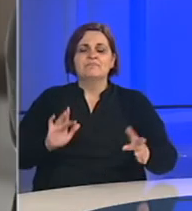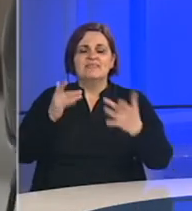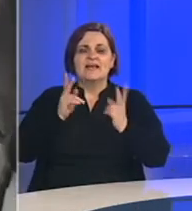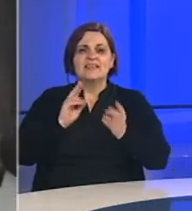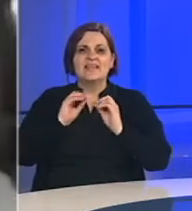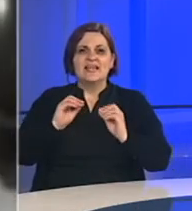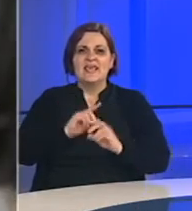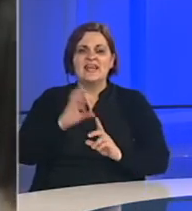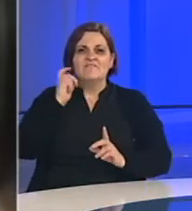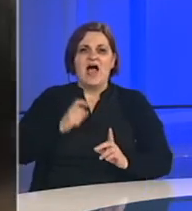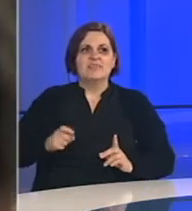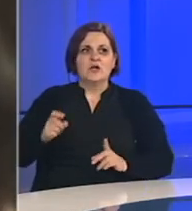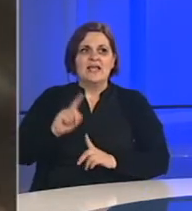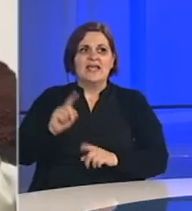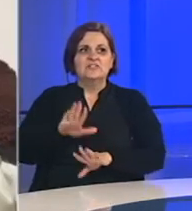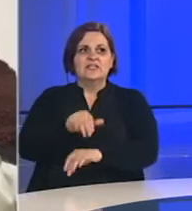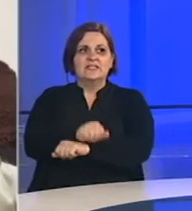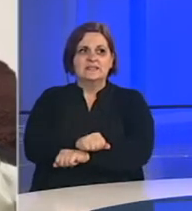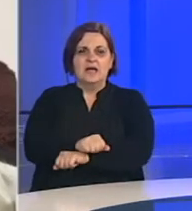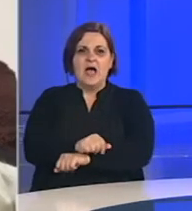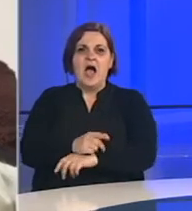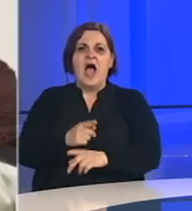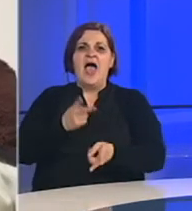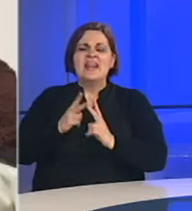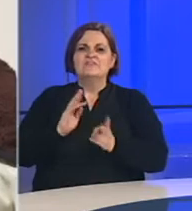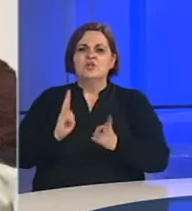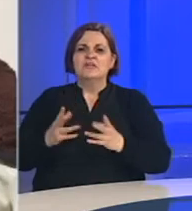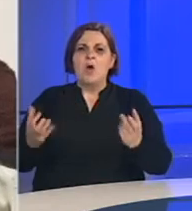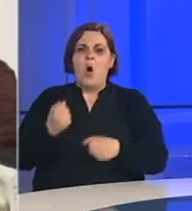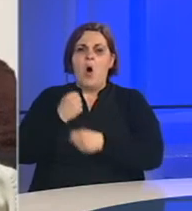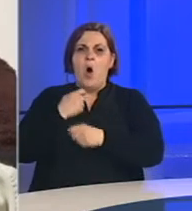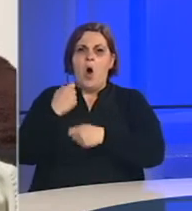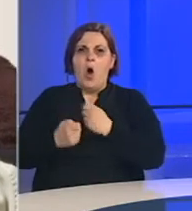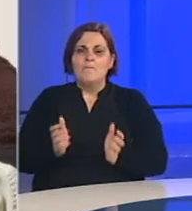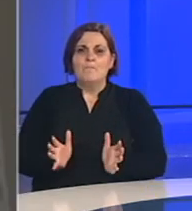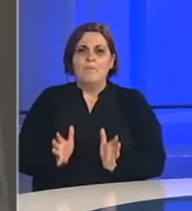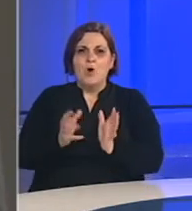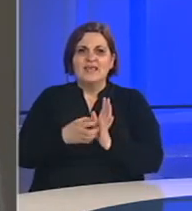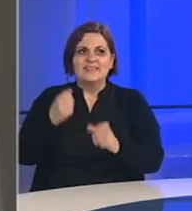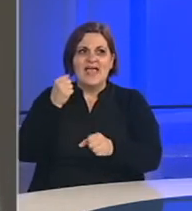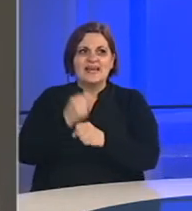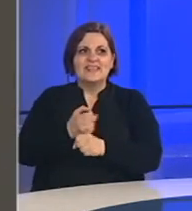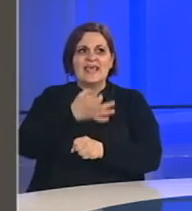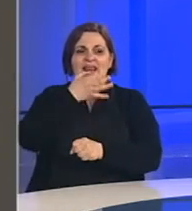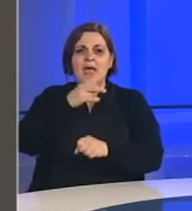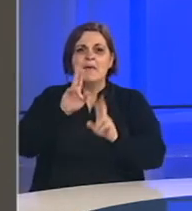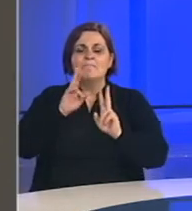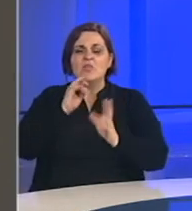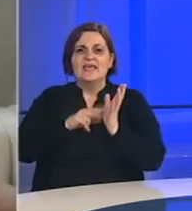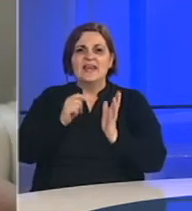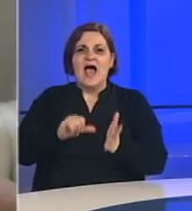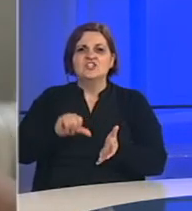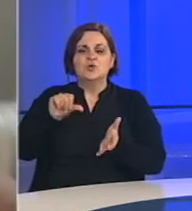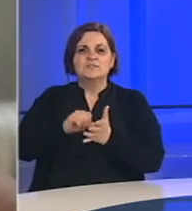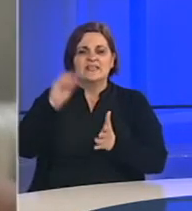i nevladen sektor nije sjedio skrštenih ruku. Kako bi nastavničkoj zajednici olakšali posao i potakli ih da i dalje rade na najbolji mogući način u